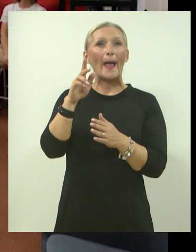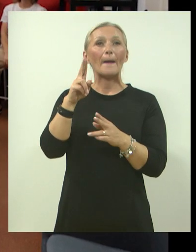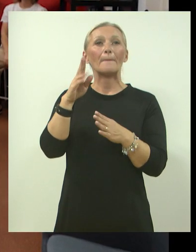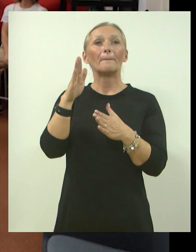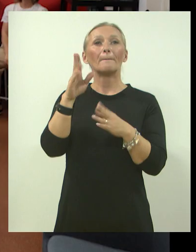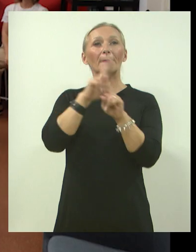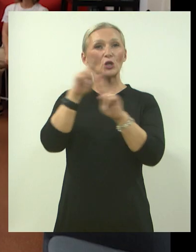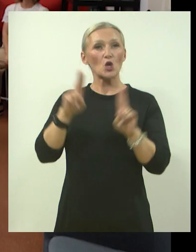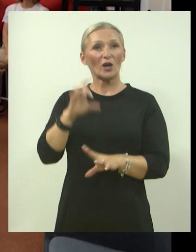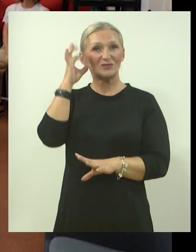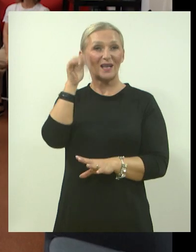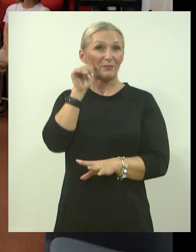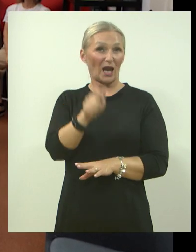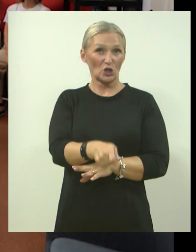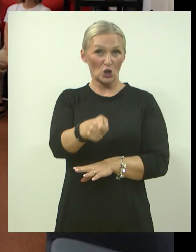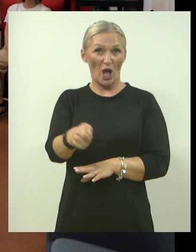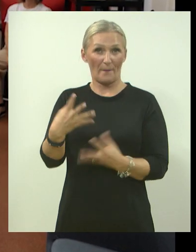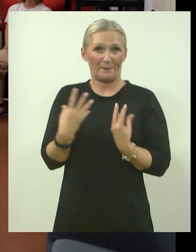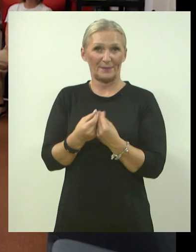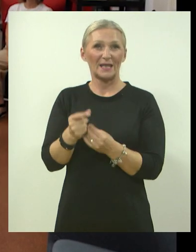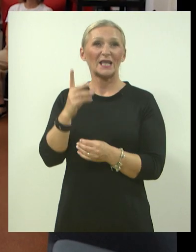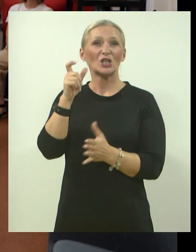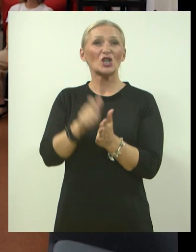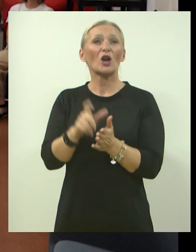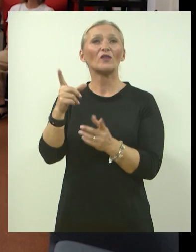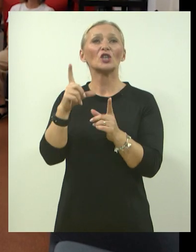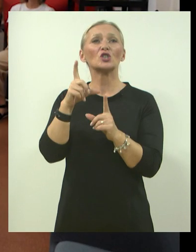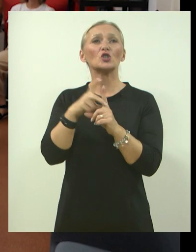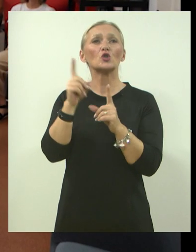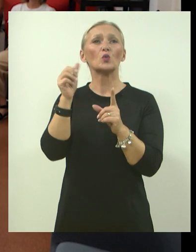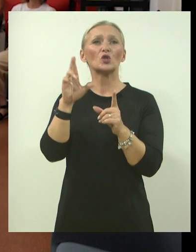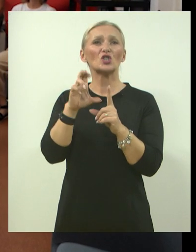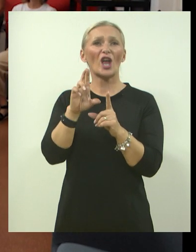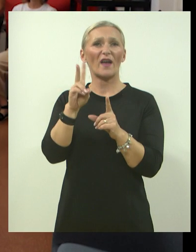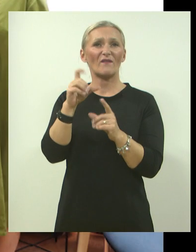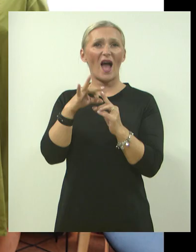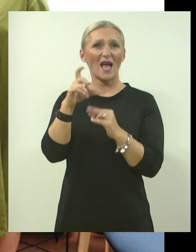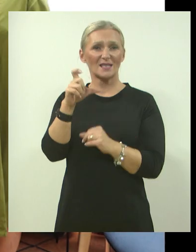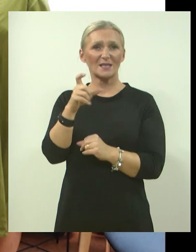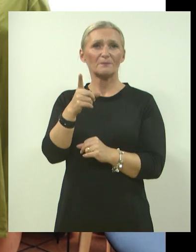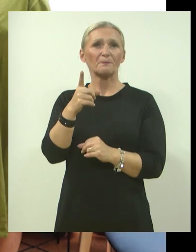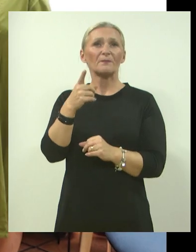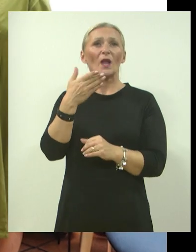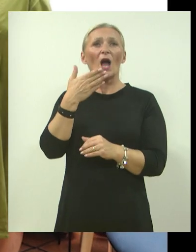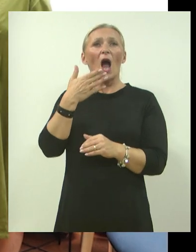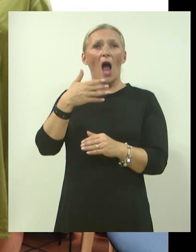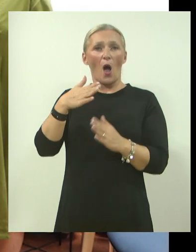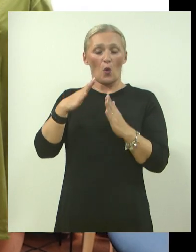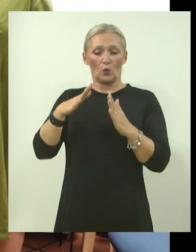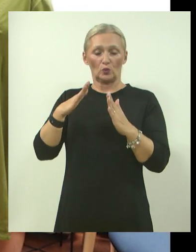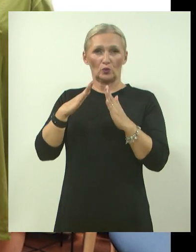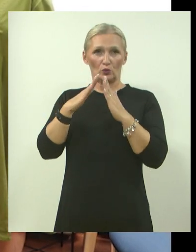štaba s našim članovima u Đuđe, a onda u petak 18. smo u Domu mladih u Koprivnici imali